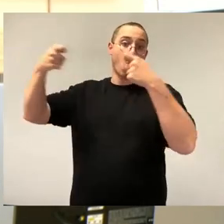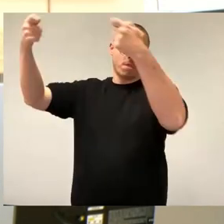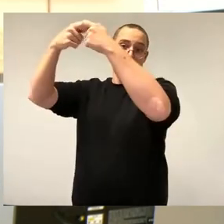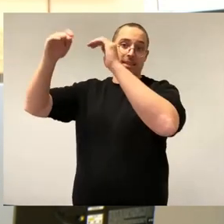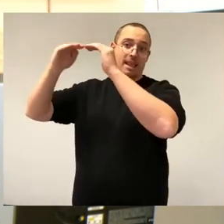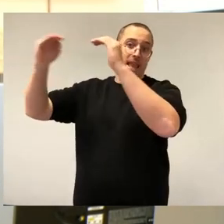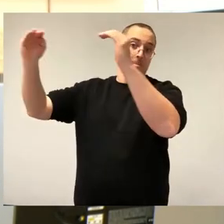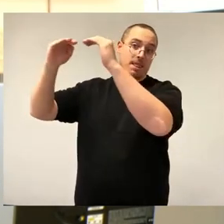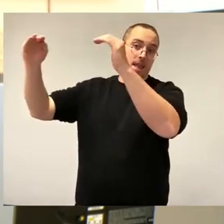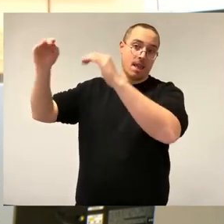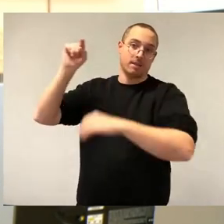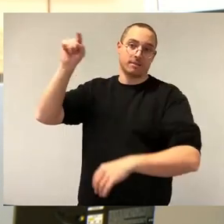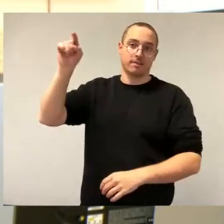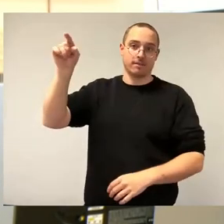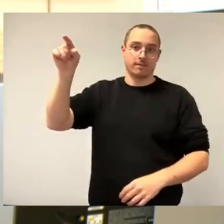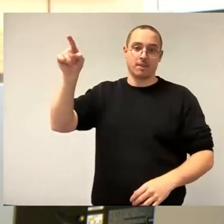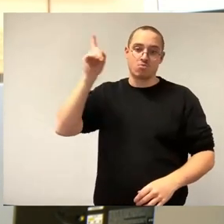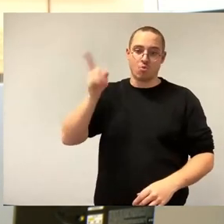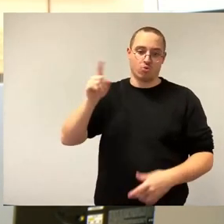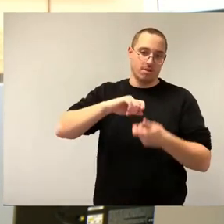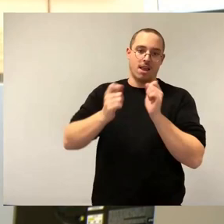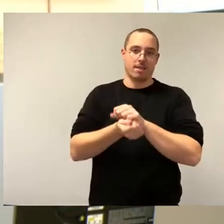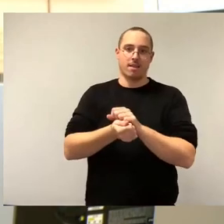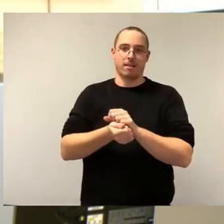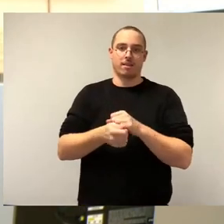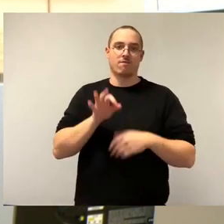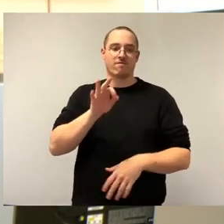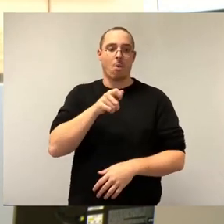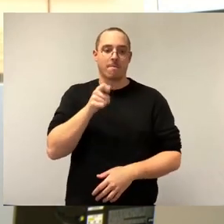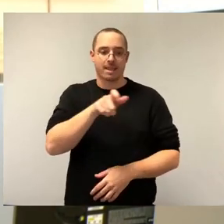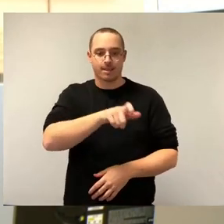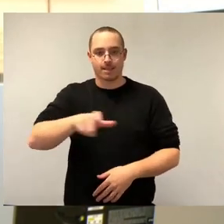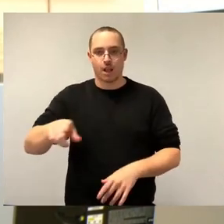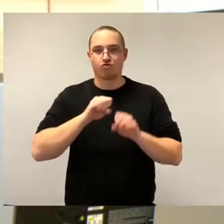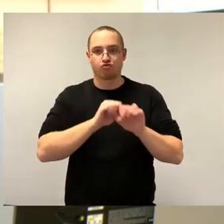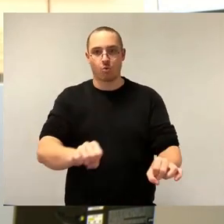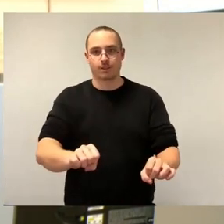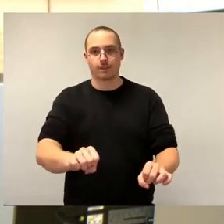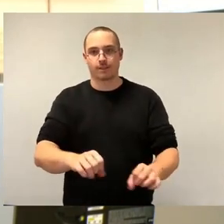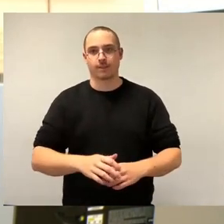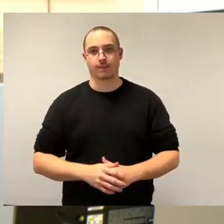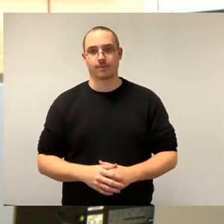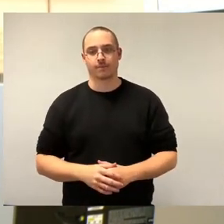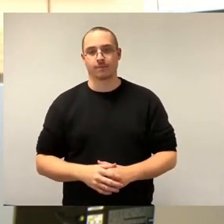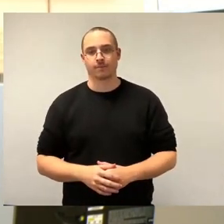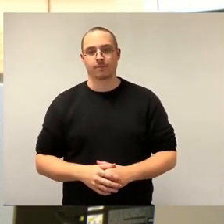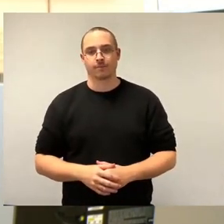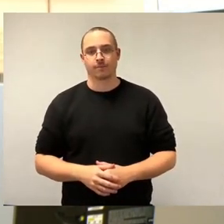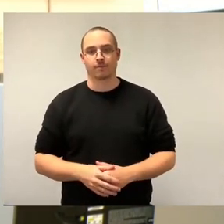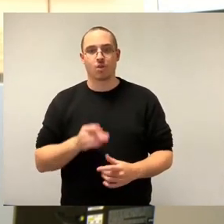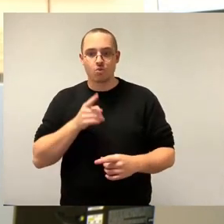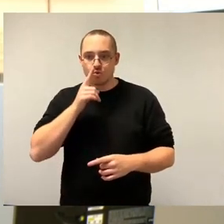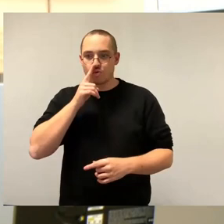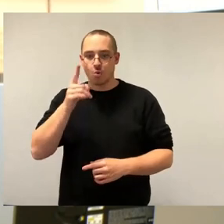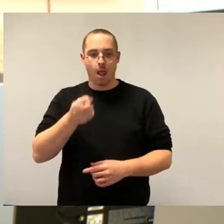zum Schutz der Mieterinnen an der Stelle vor allen Dingen, dass eben nicht nur die in den letzten Jahren erhöhten Mieten einfließen, sondern dass man einfach Durchschnittsmieten